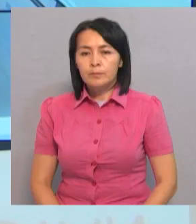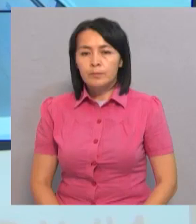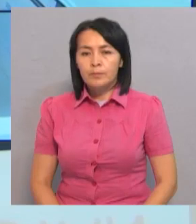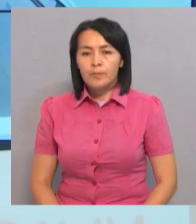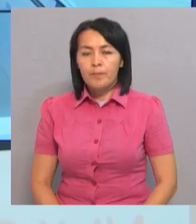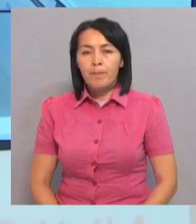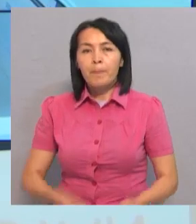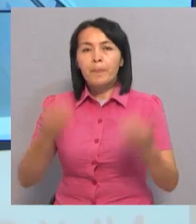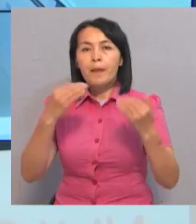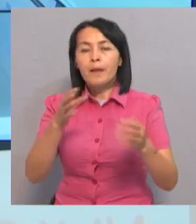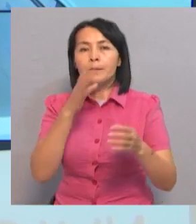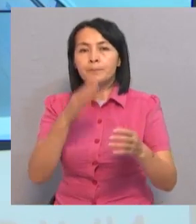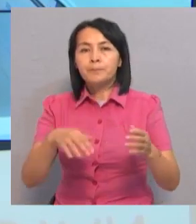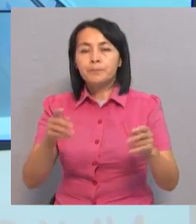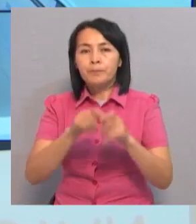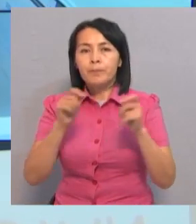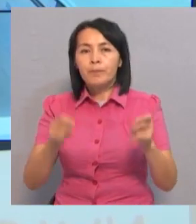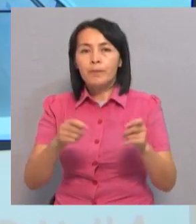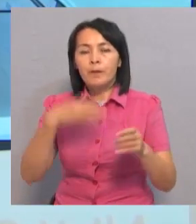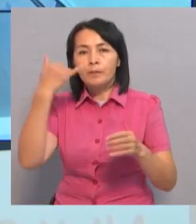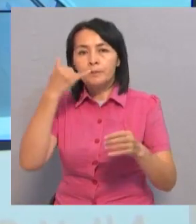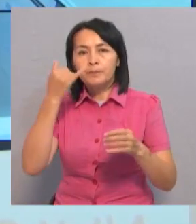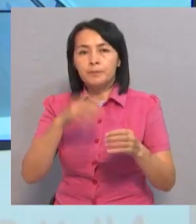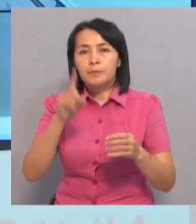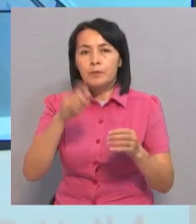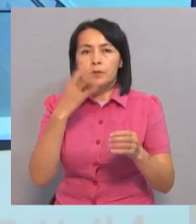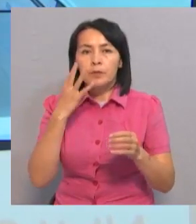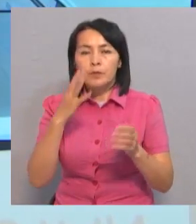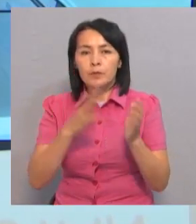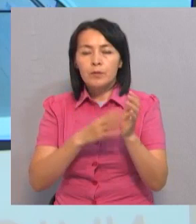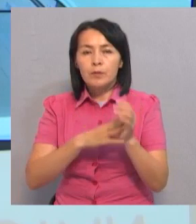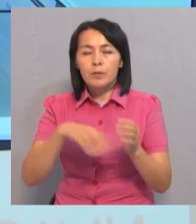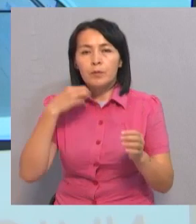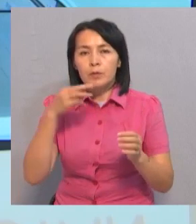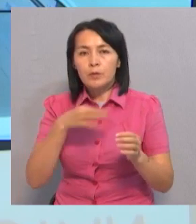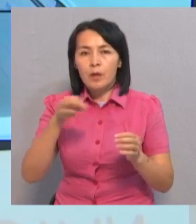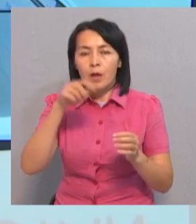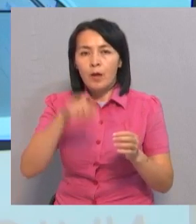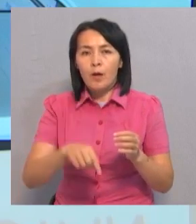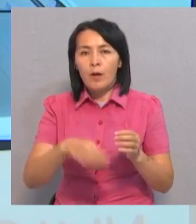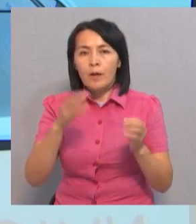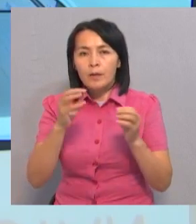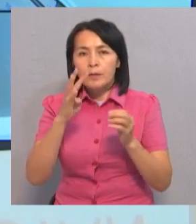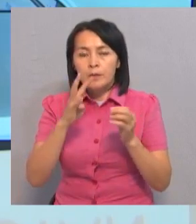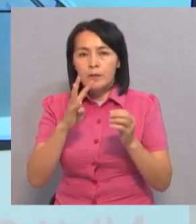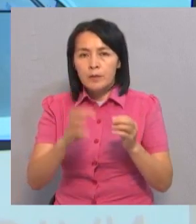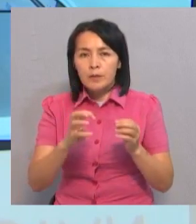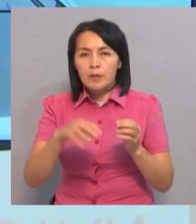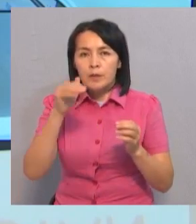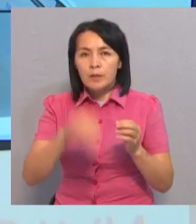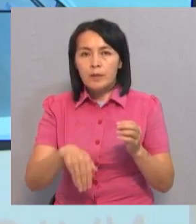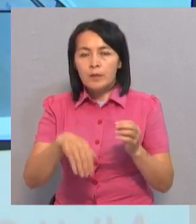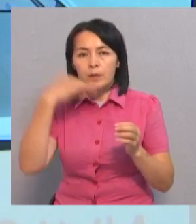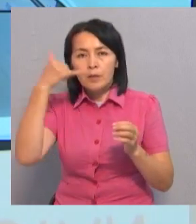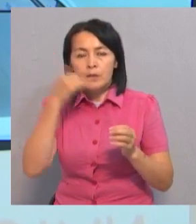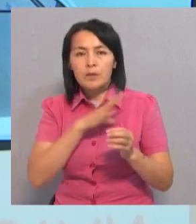С момента открытия единого контакт-центра 109 Туркестанской области поступило почти 400 тысяч обращений. Из